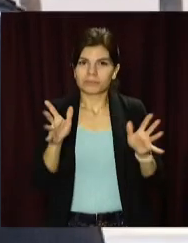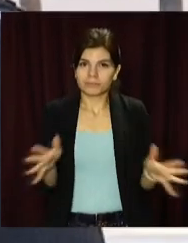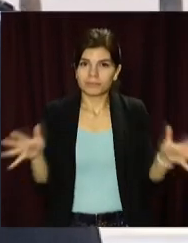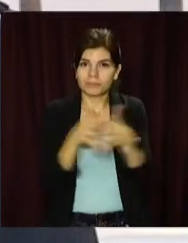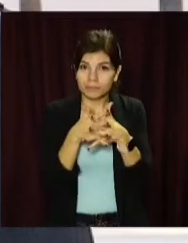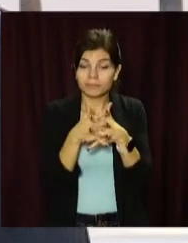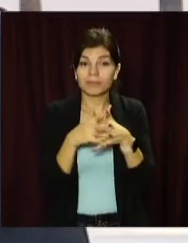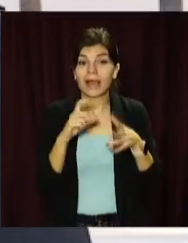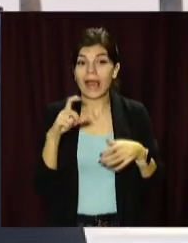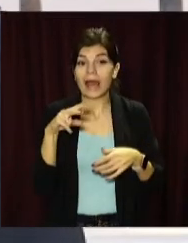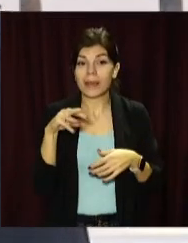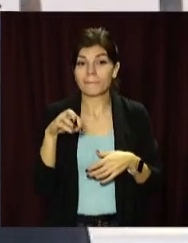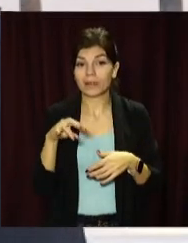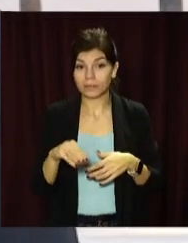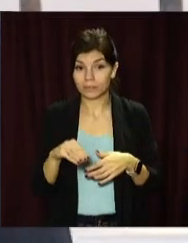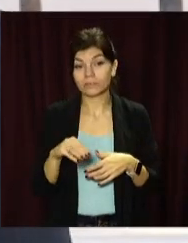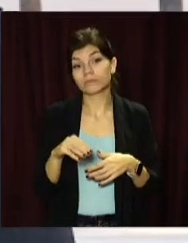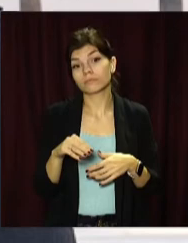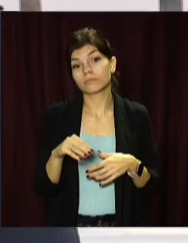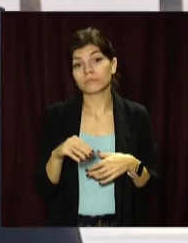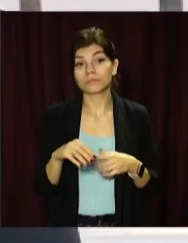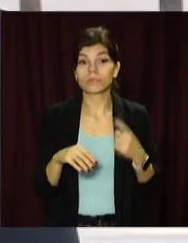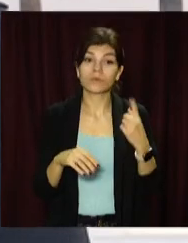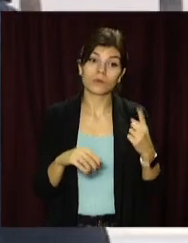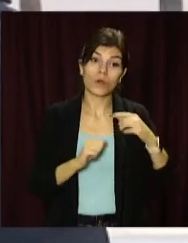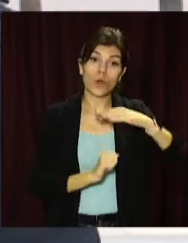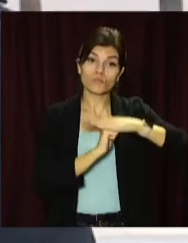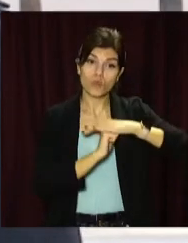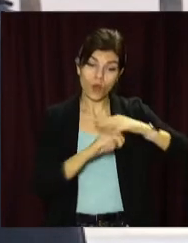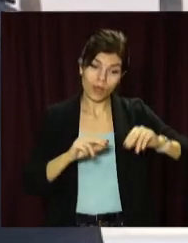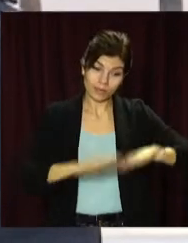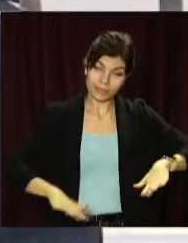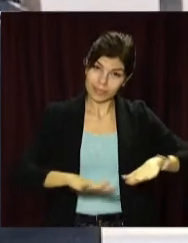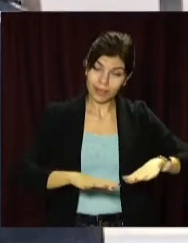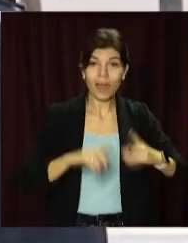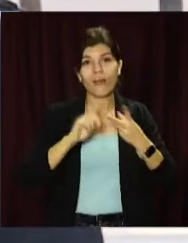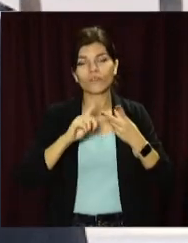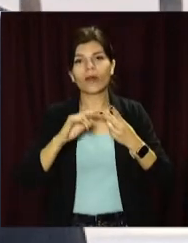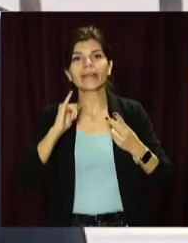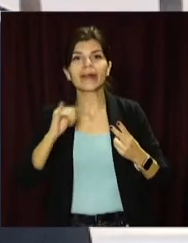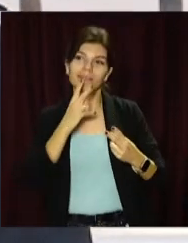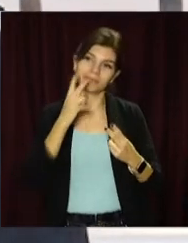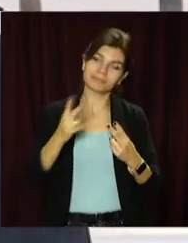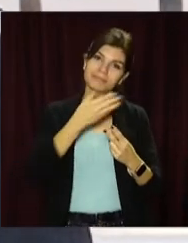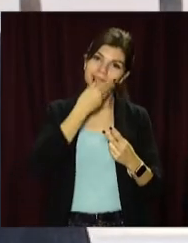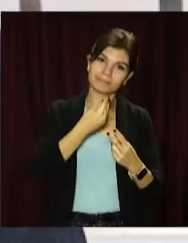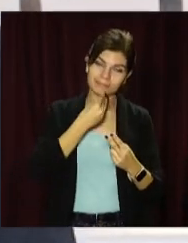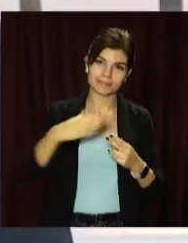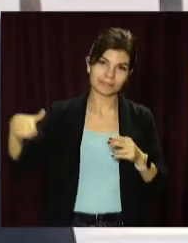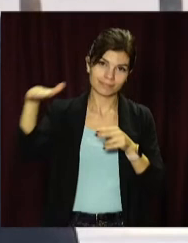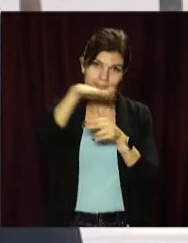из двухэлементных изделий, которые одни элементы несут подбор грунта, другие элементы являются